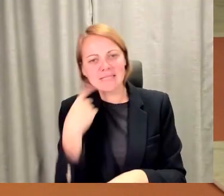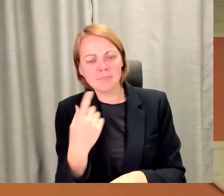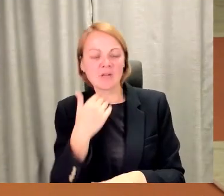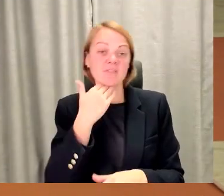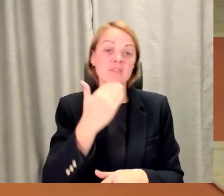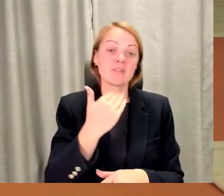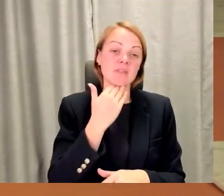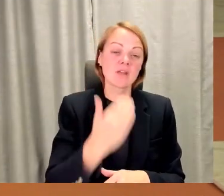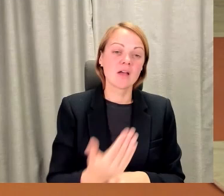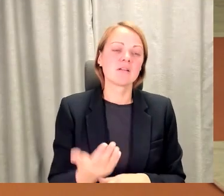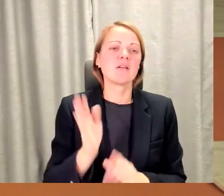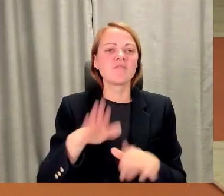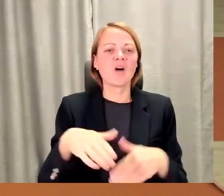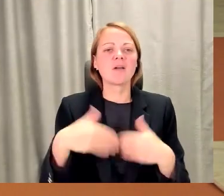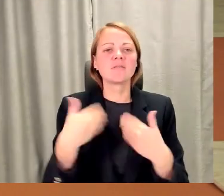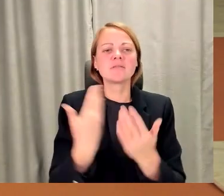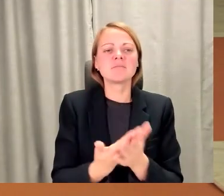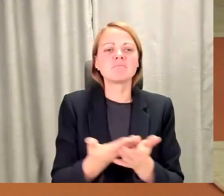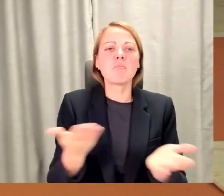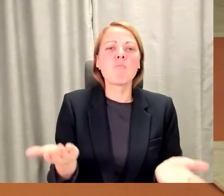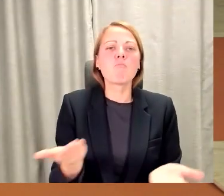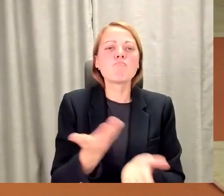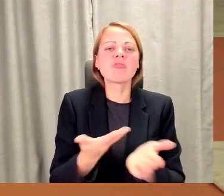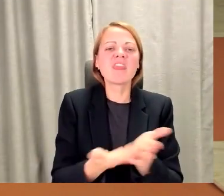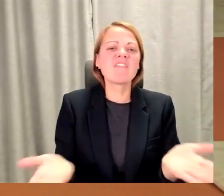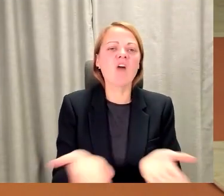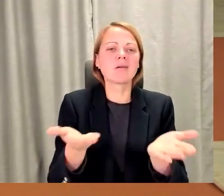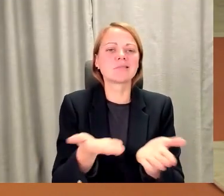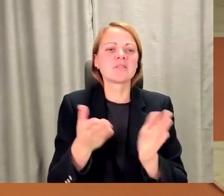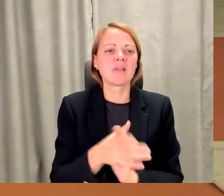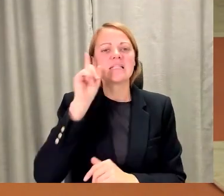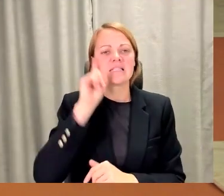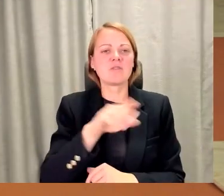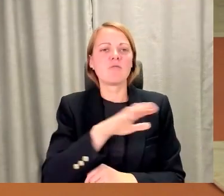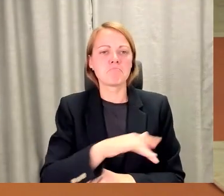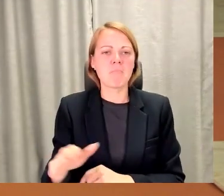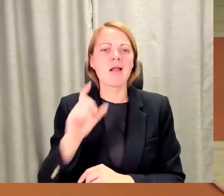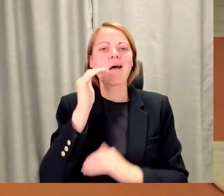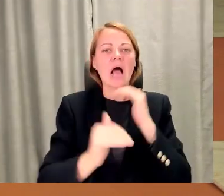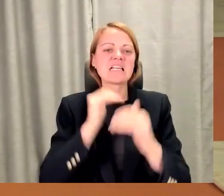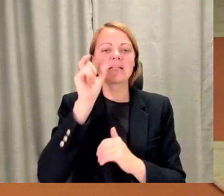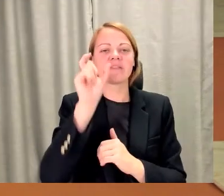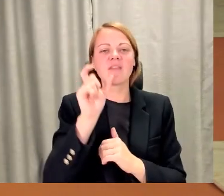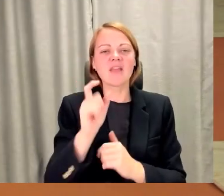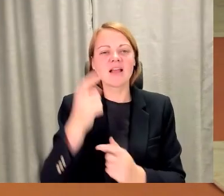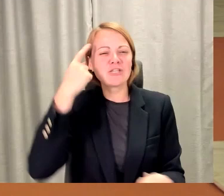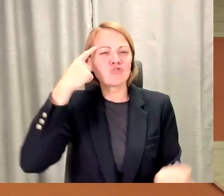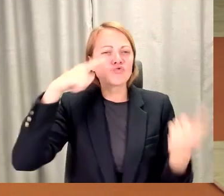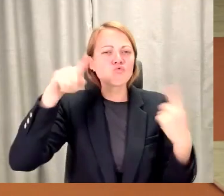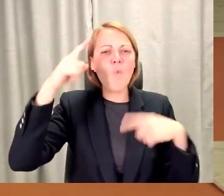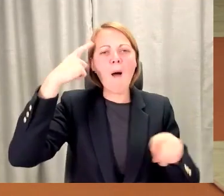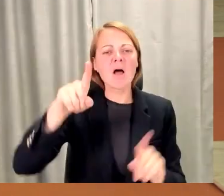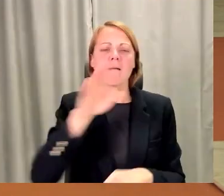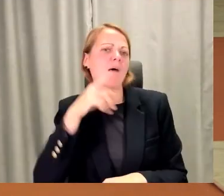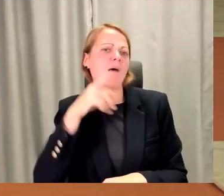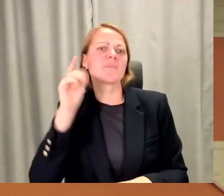motivāciju cilvēkam. Es zinu, ka bērni šobrīd, kur ir karjeras nedēļā, ļoti daudz ko izdomājuši, teiks, mamma, teita, mums tagad ir lietas jātais